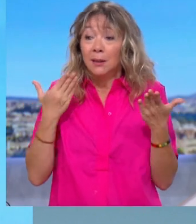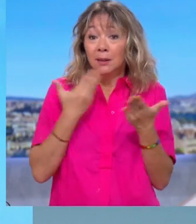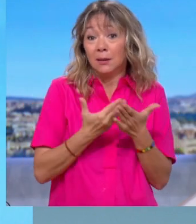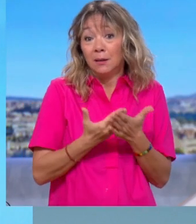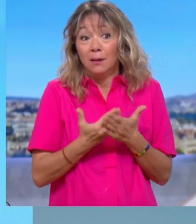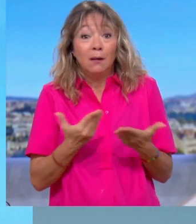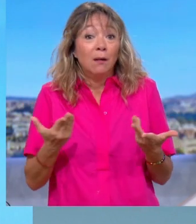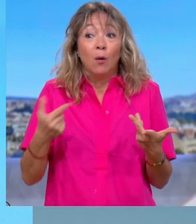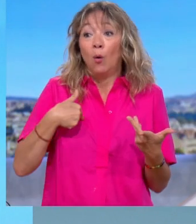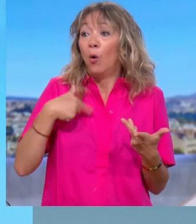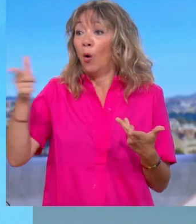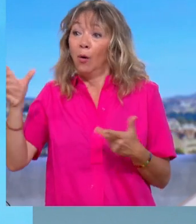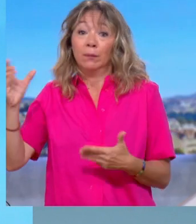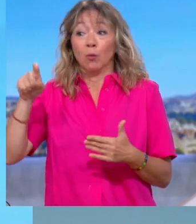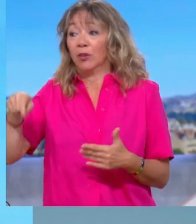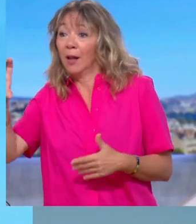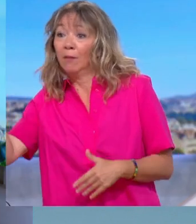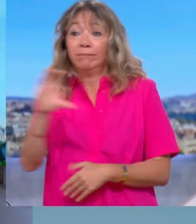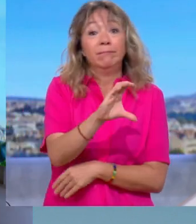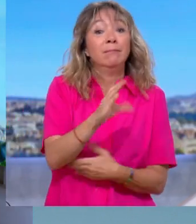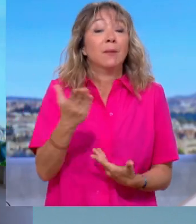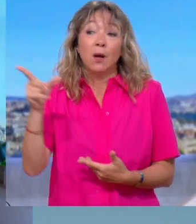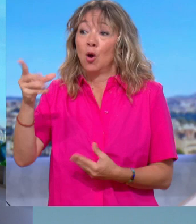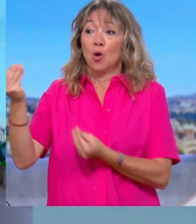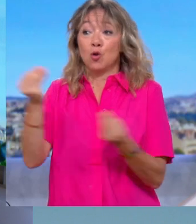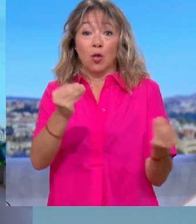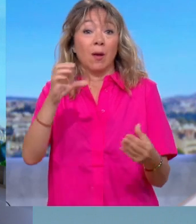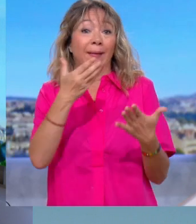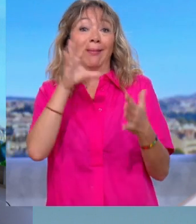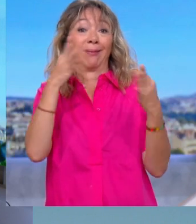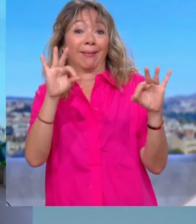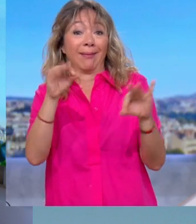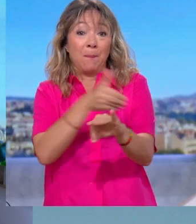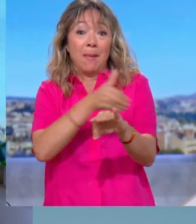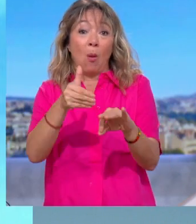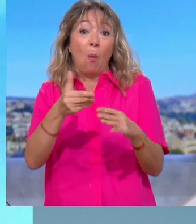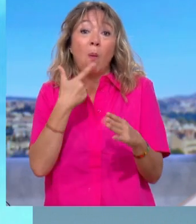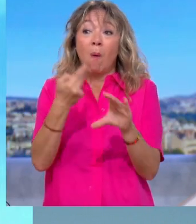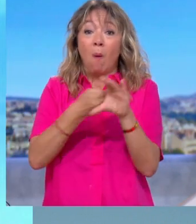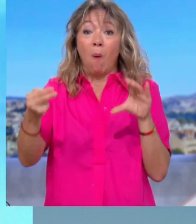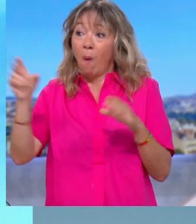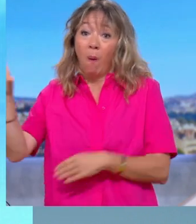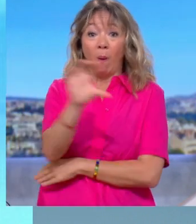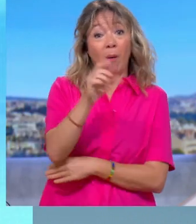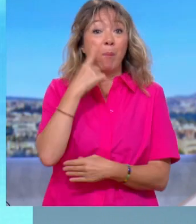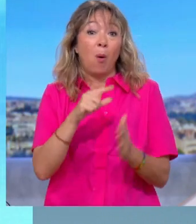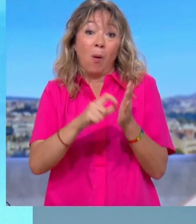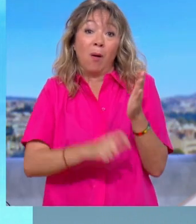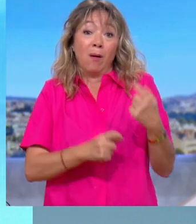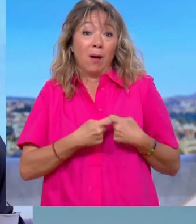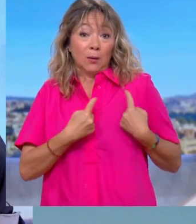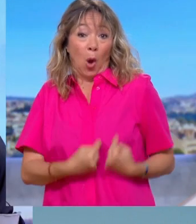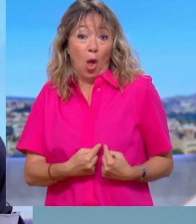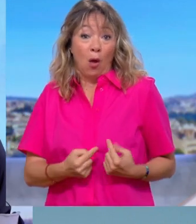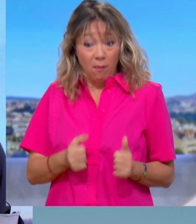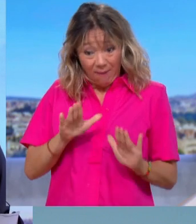à donner 10 millions d'euros pour Bernard Arnault sur les casse-sous du cœur. Mais enfin, c'est infinitésimal par rapport à ce qu'il devrait. Est-ce que c'est cela qui va faire baisser les prix,